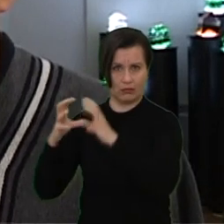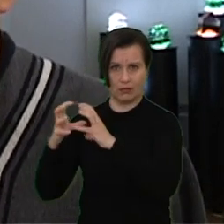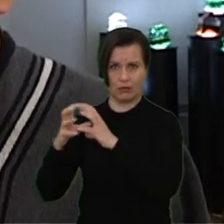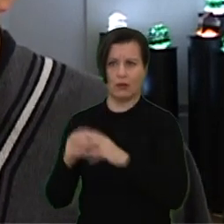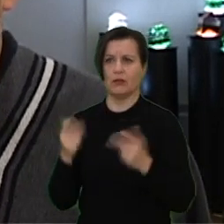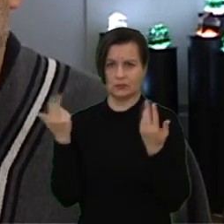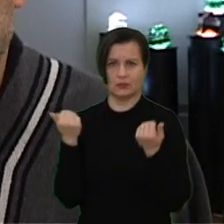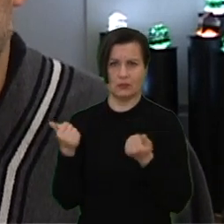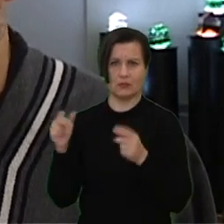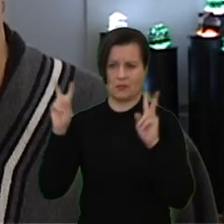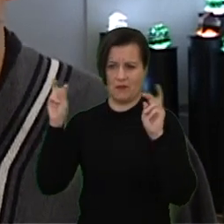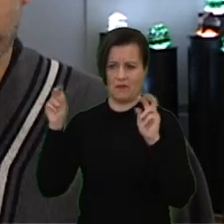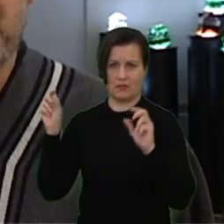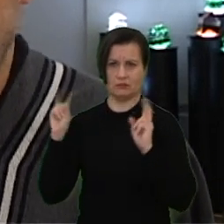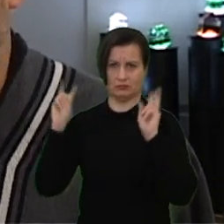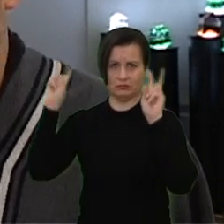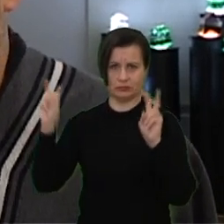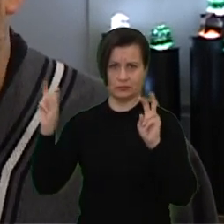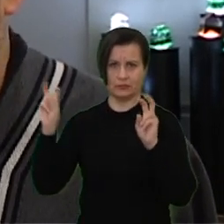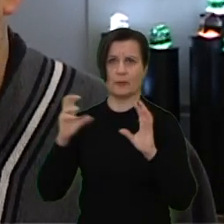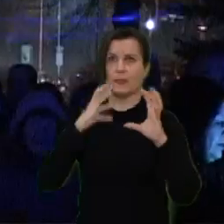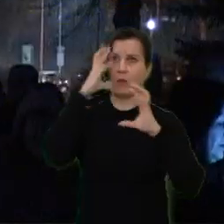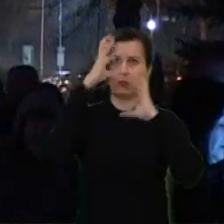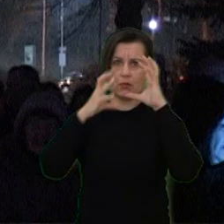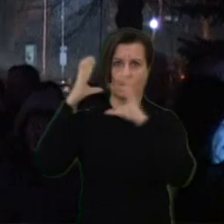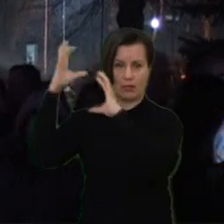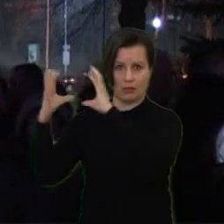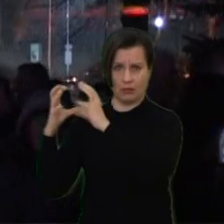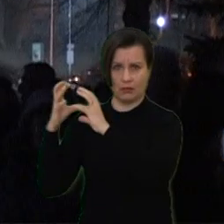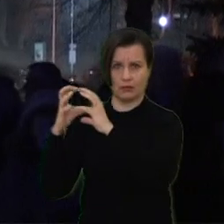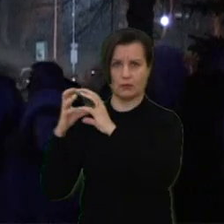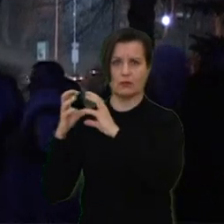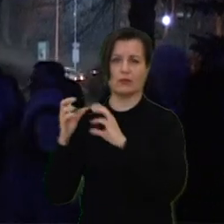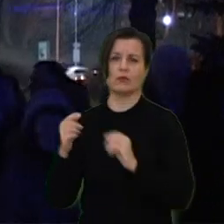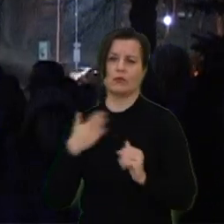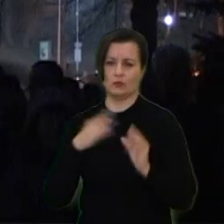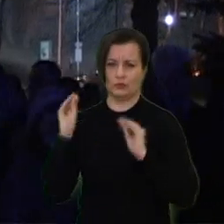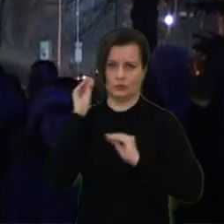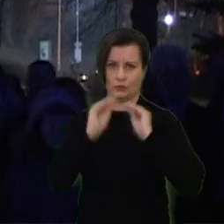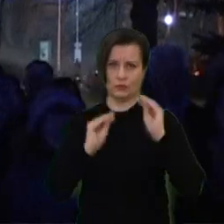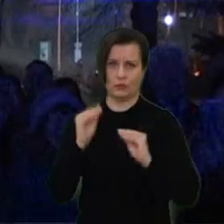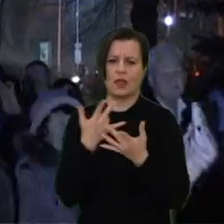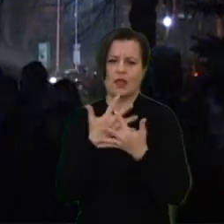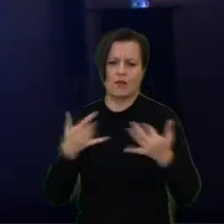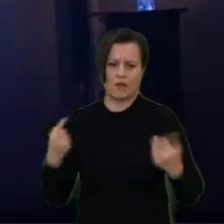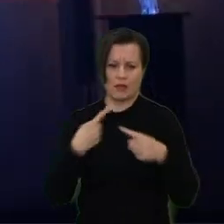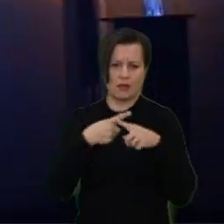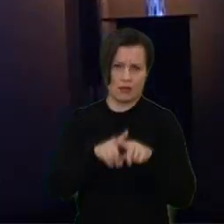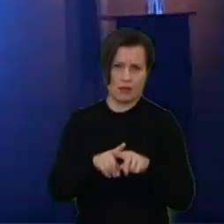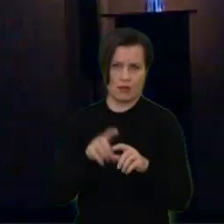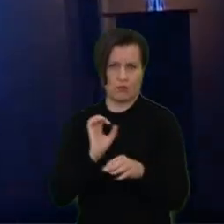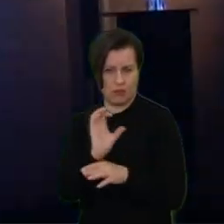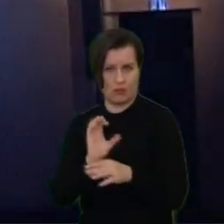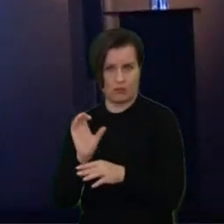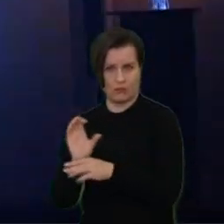yra tarpto planetų sukurti mūsų kūriniai, būrėjom technologijom.